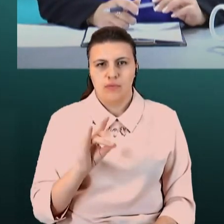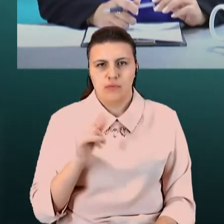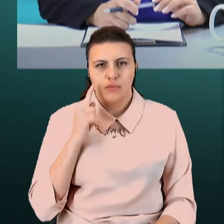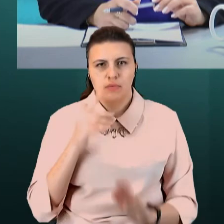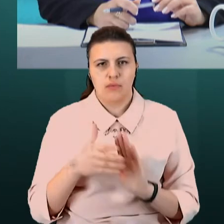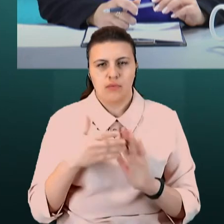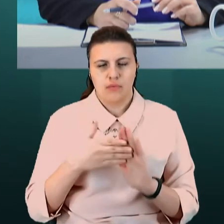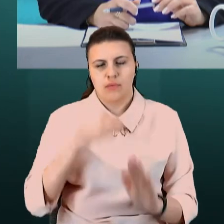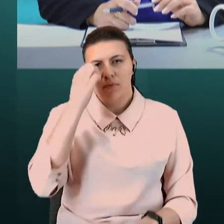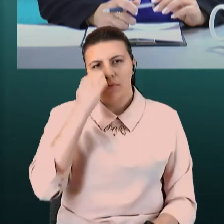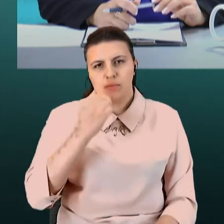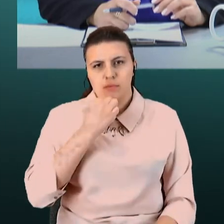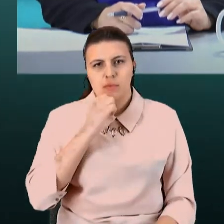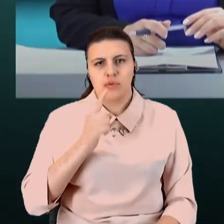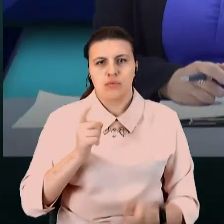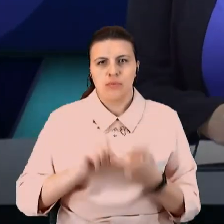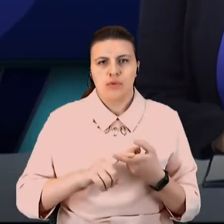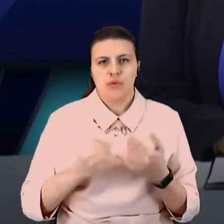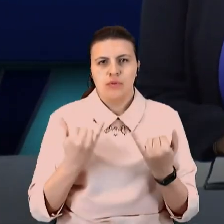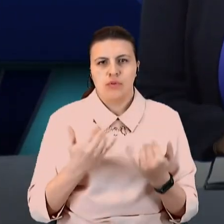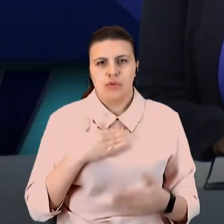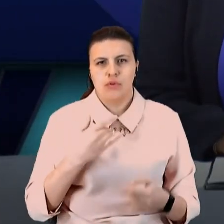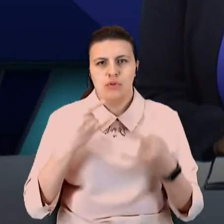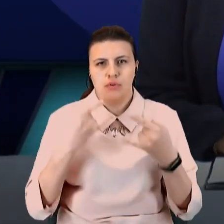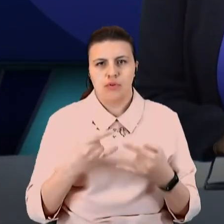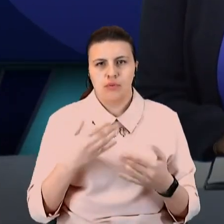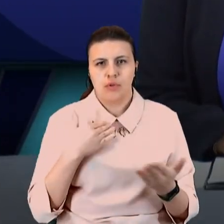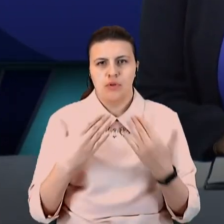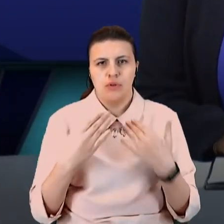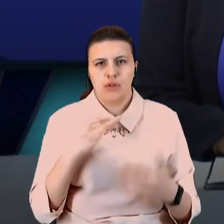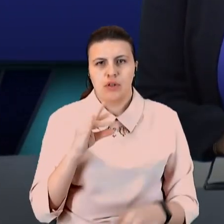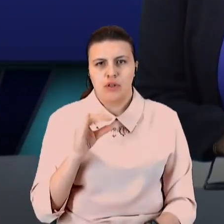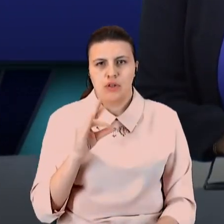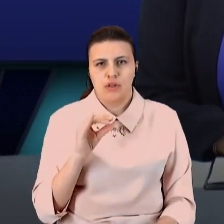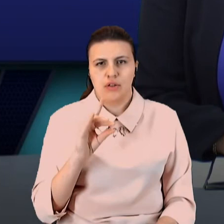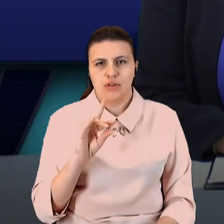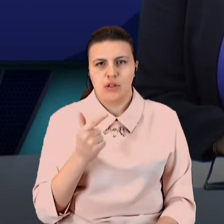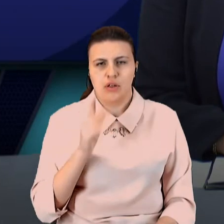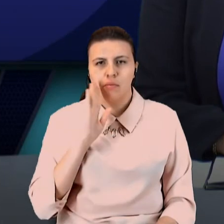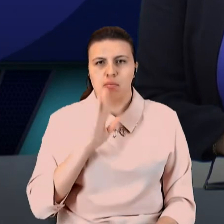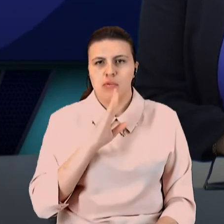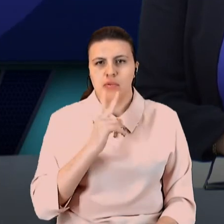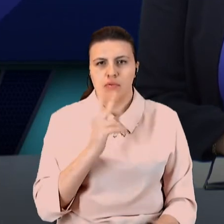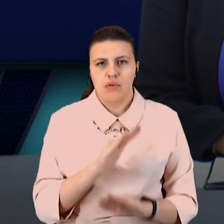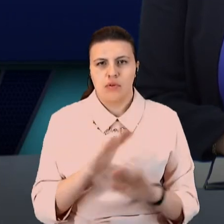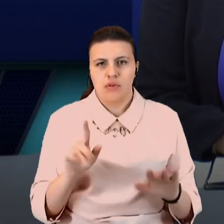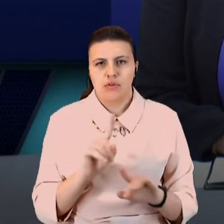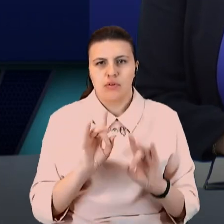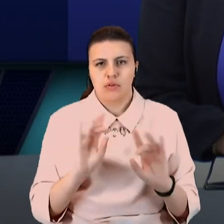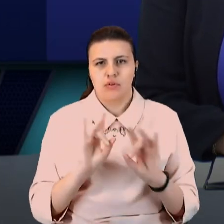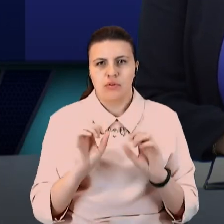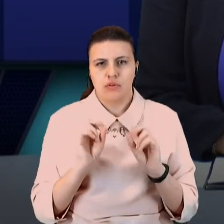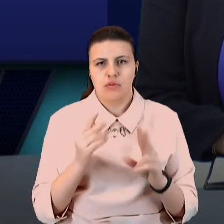Дякую за те, що приєдналася до нашого сьогоднішнього ефіру. З нами спілкувалася Ірина Криштель, мама двох діток, яка розказала, як в її